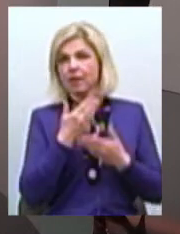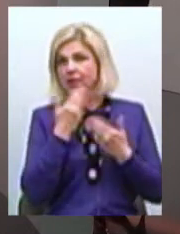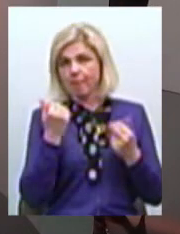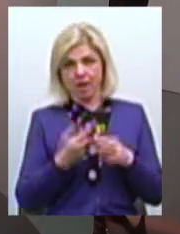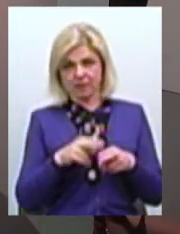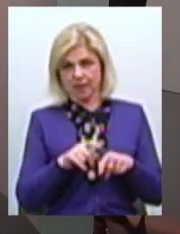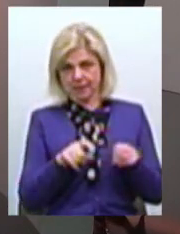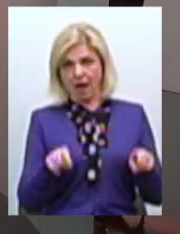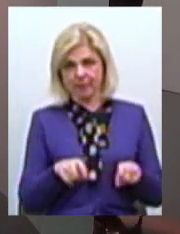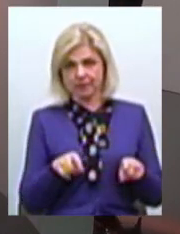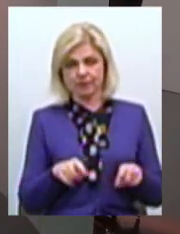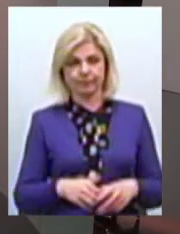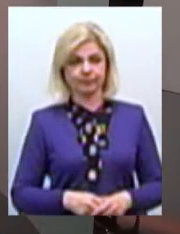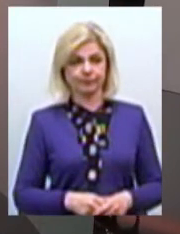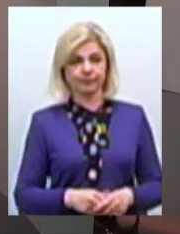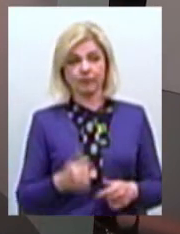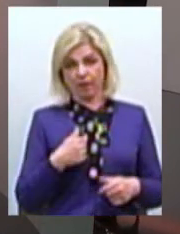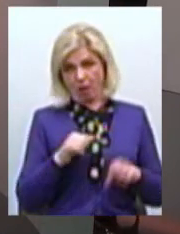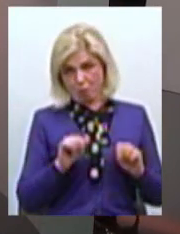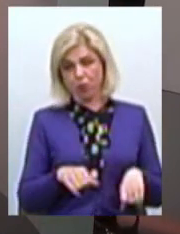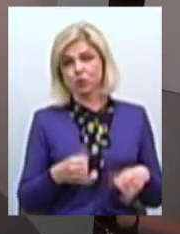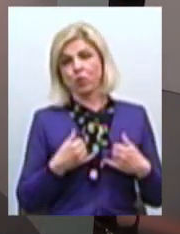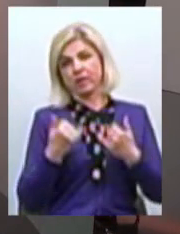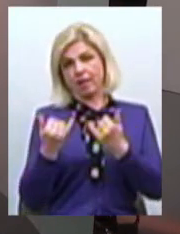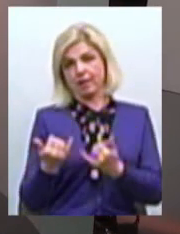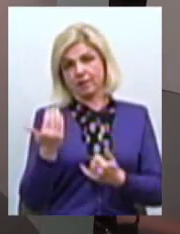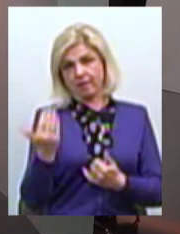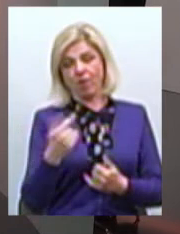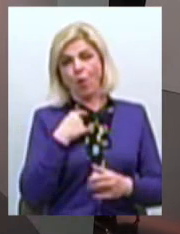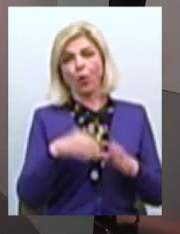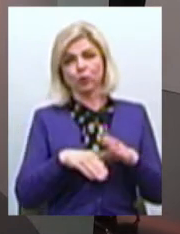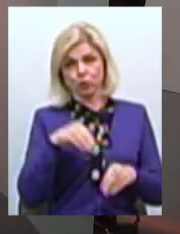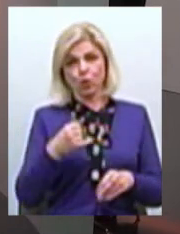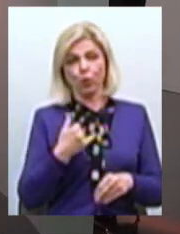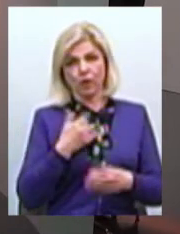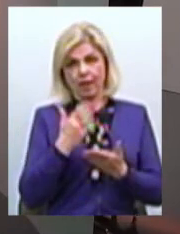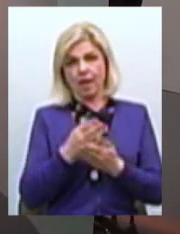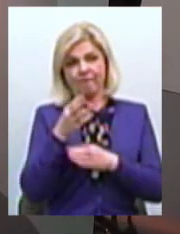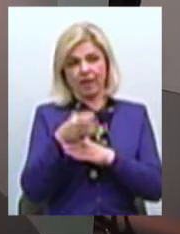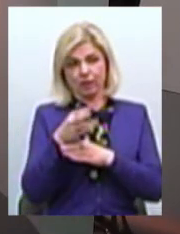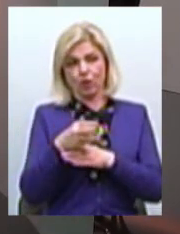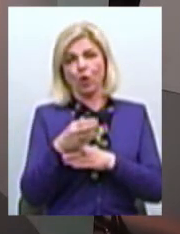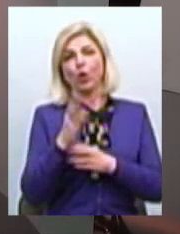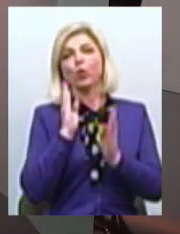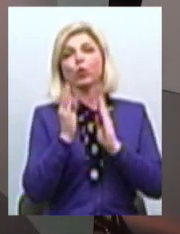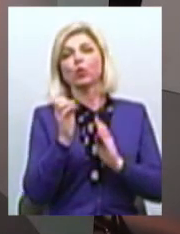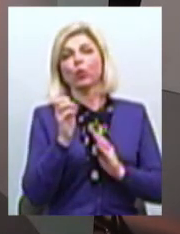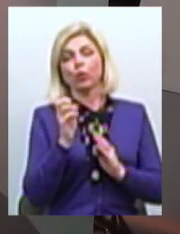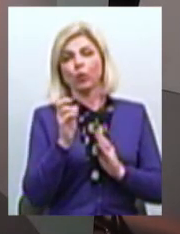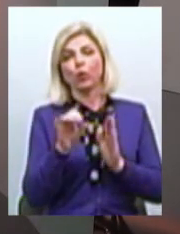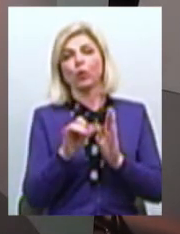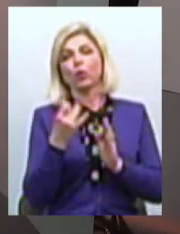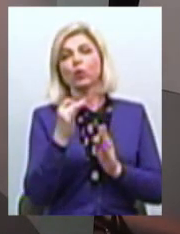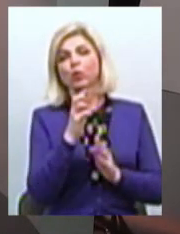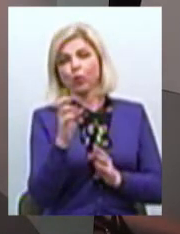записі Я можу вам надати голосування У нас є відеозапис на ютубі і на сайті